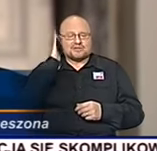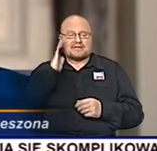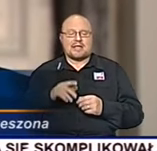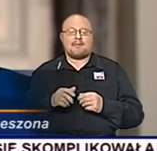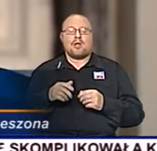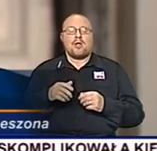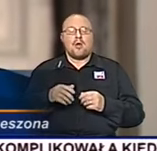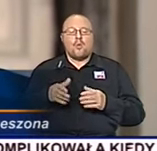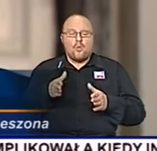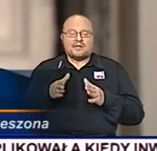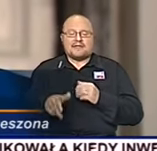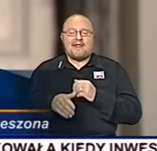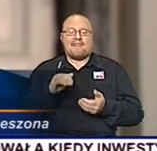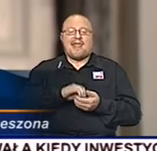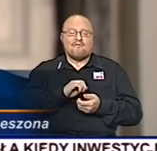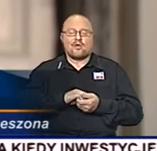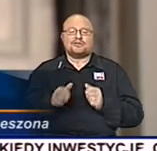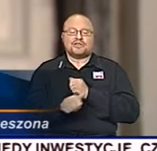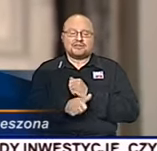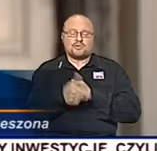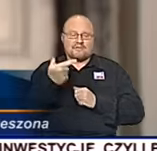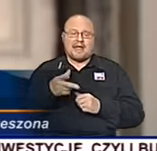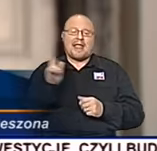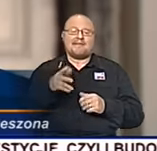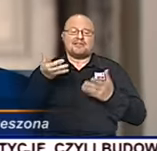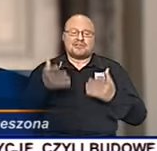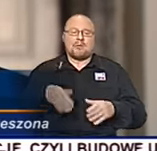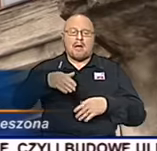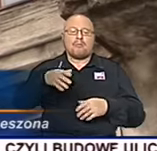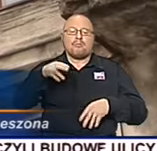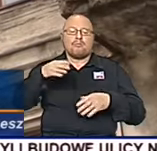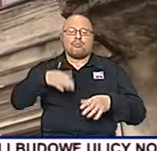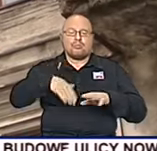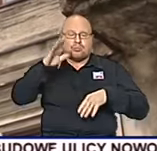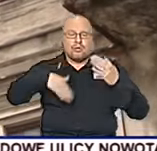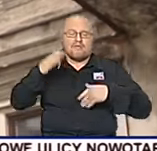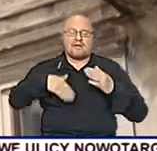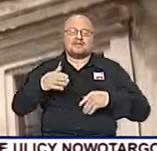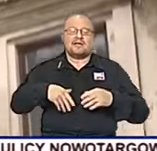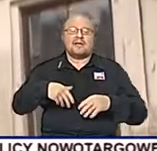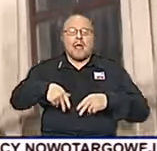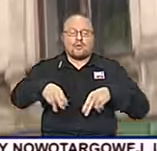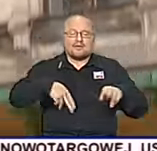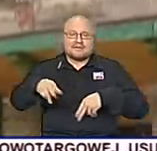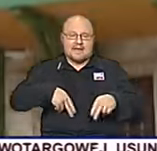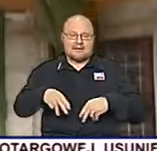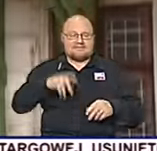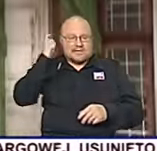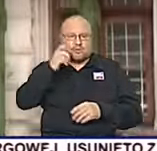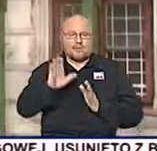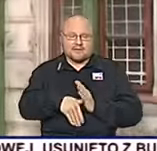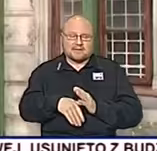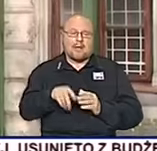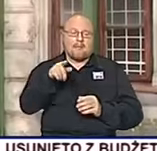62 wtedy kiedy chciała tu budować autostradę w centrum miasta. Bo kamienica przy nawrot 62 była jedną z